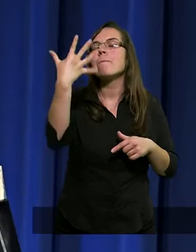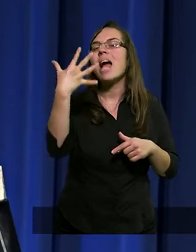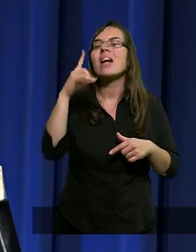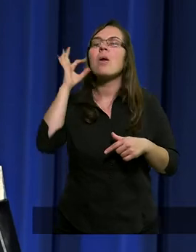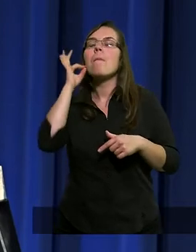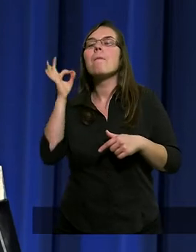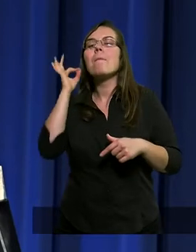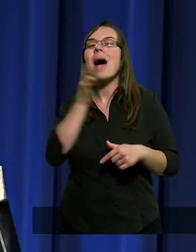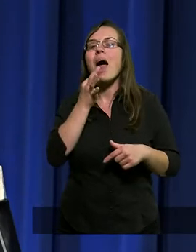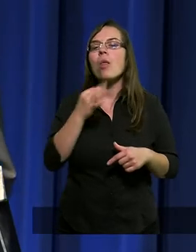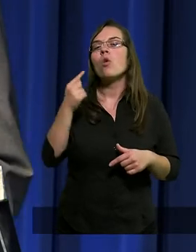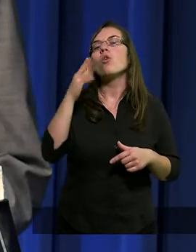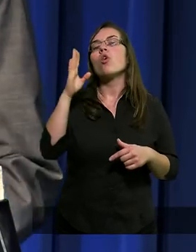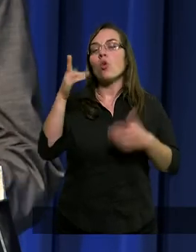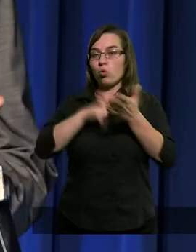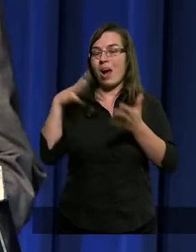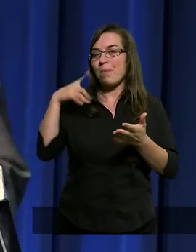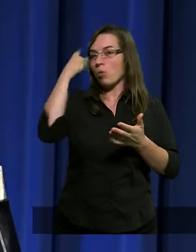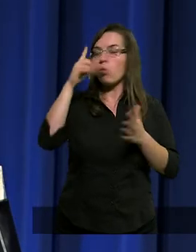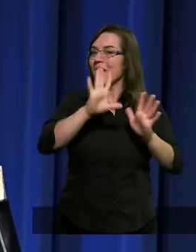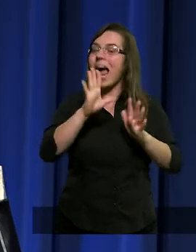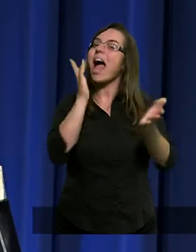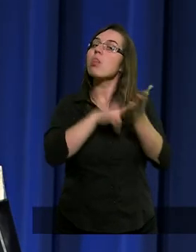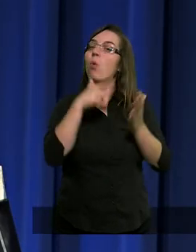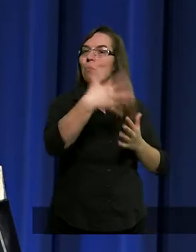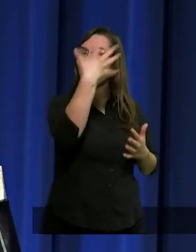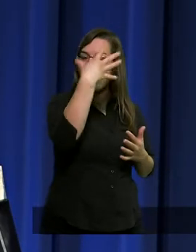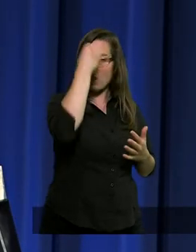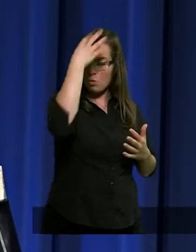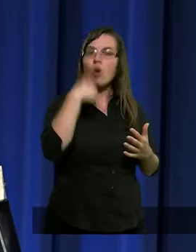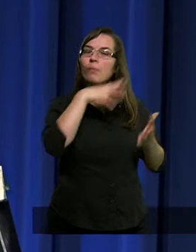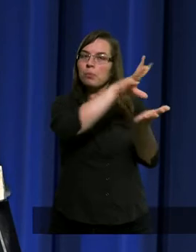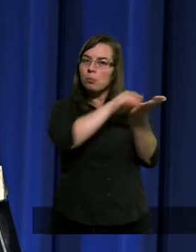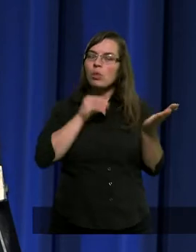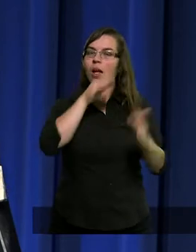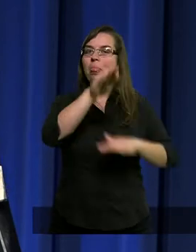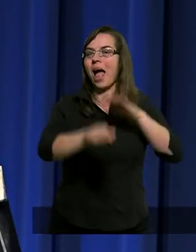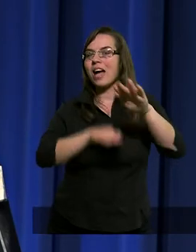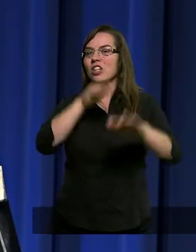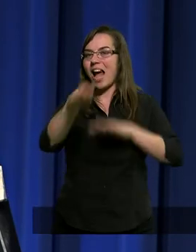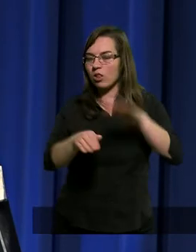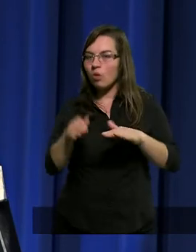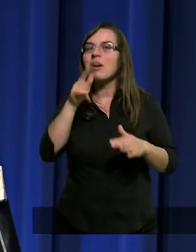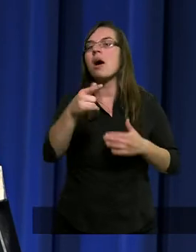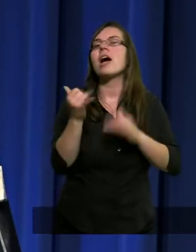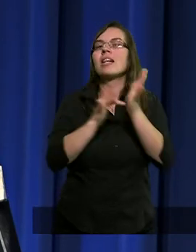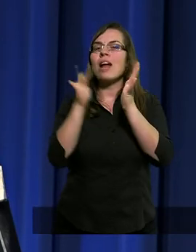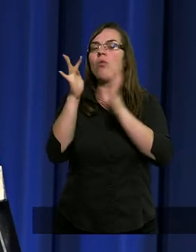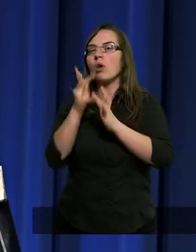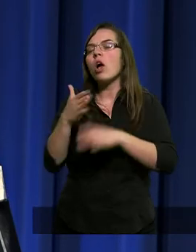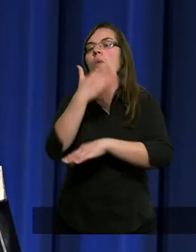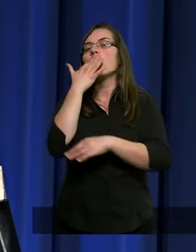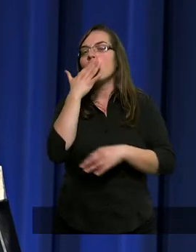mądre. Jest też również podkreślone, że Jezus